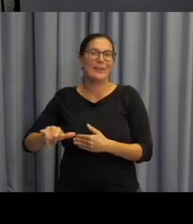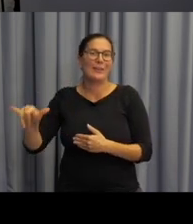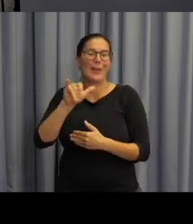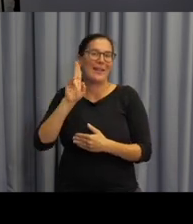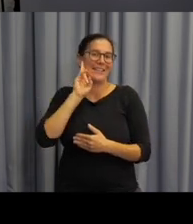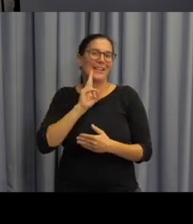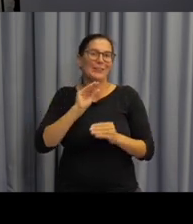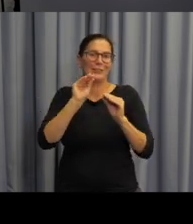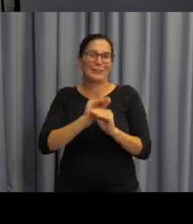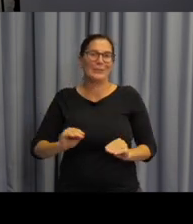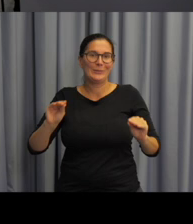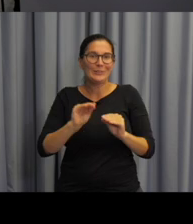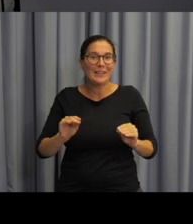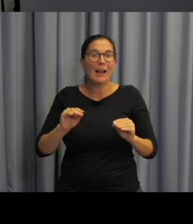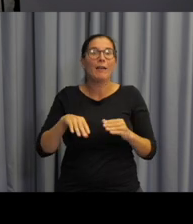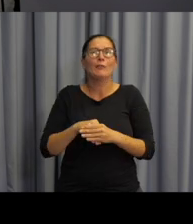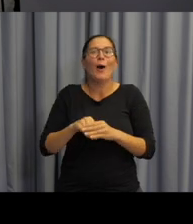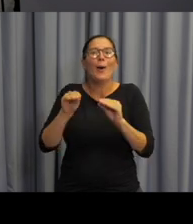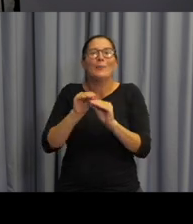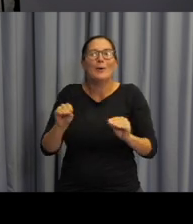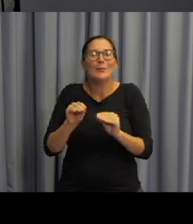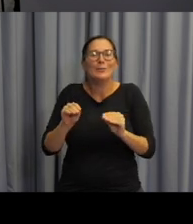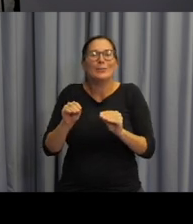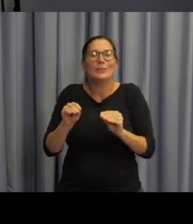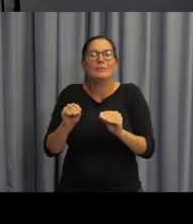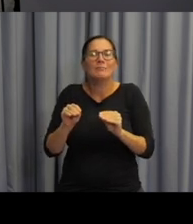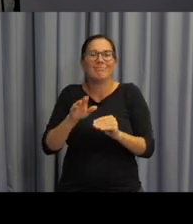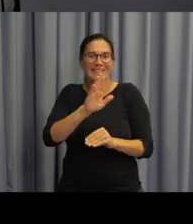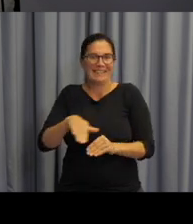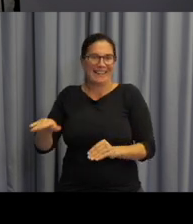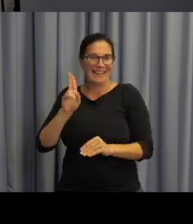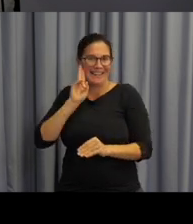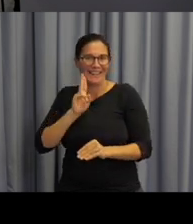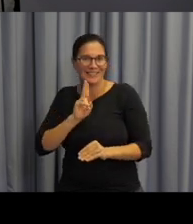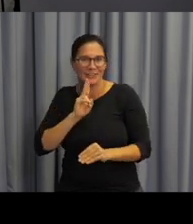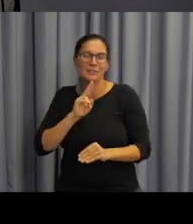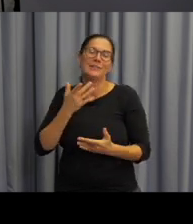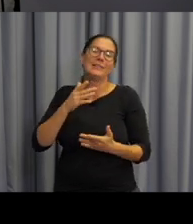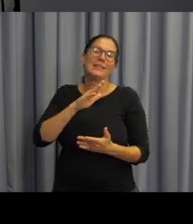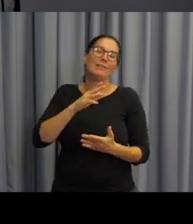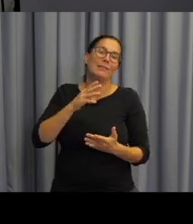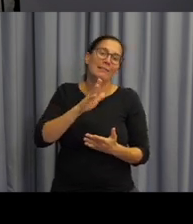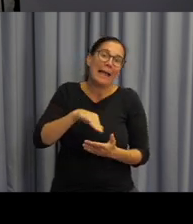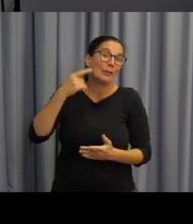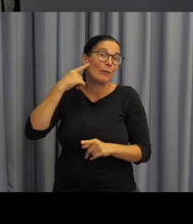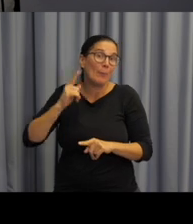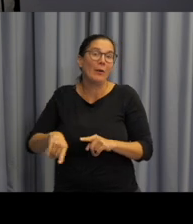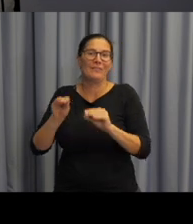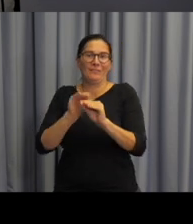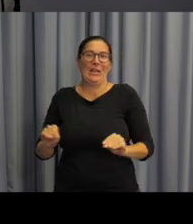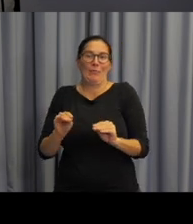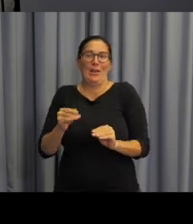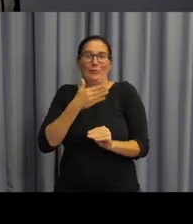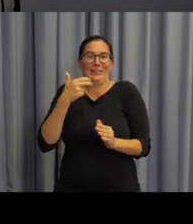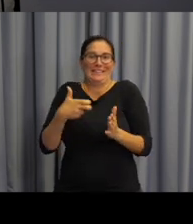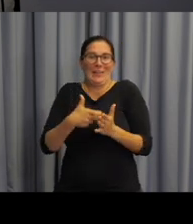neslyšící pedagogy, kteří český znakový jazyk ve školách pro děti a studenty se sluchovým postižením vyučují.